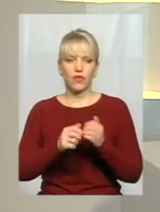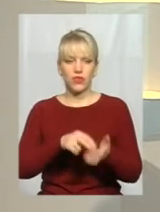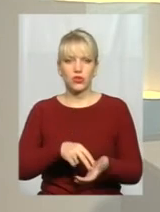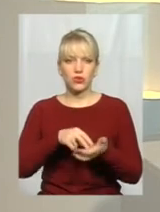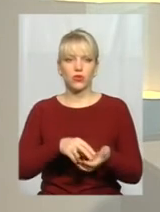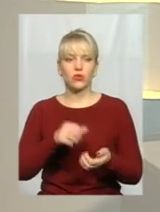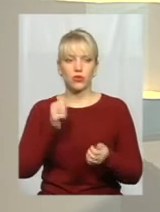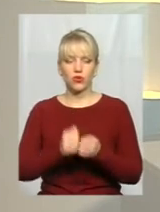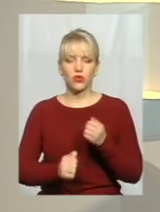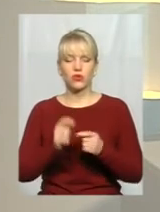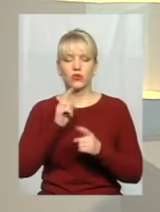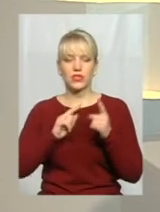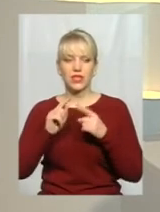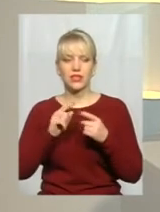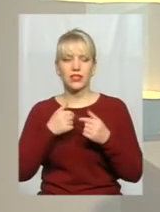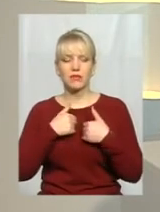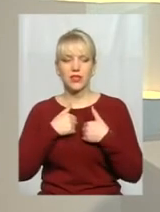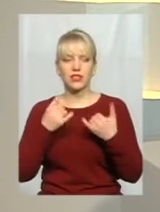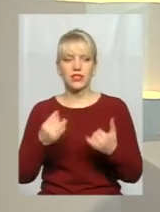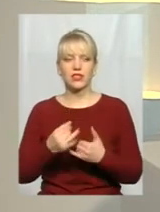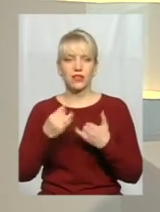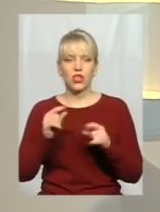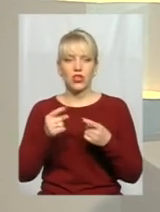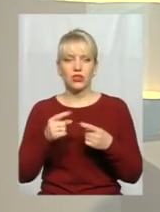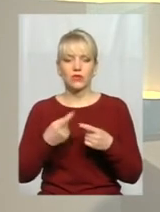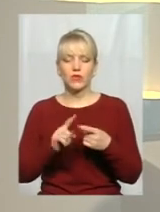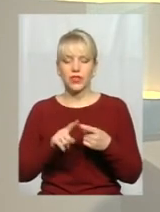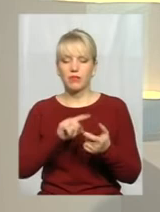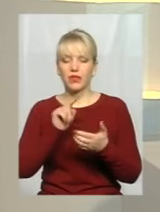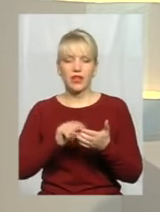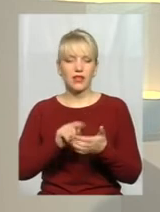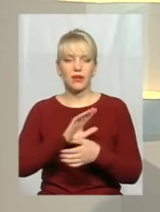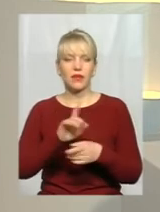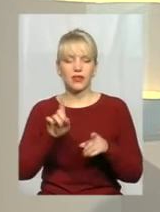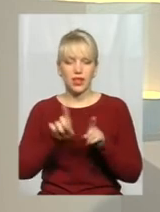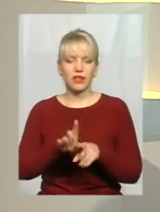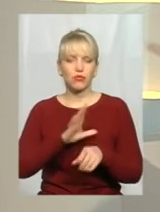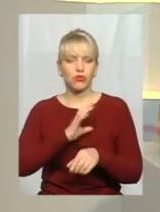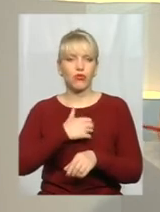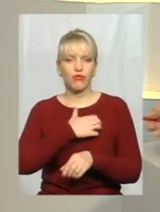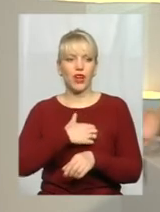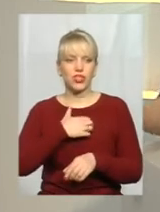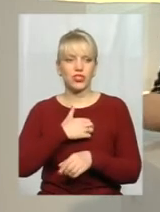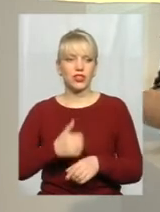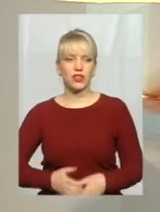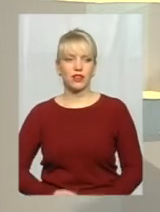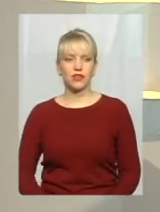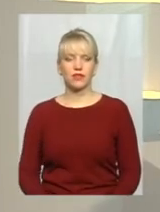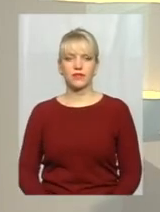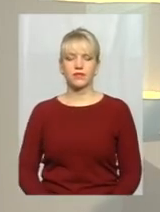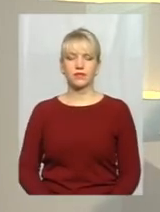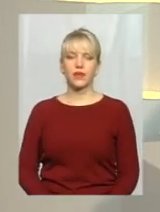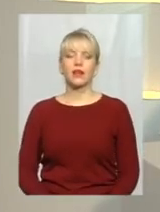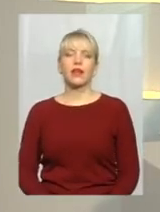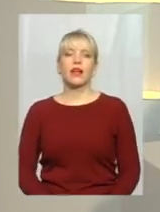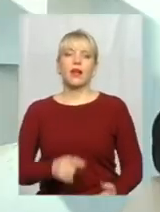До мене запитання. Так, чому це питання було важливіше? Чому перше, не 45? Питання в